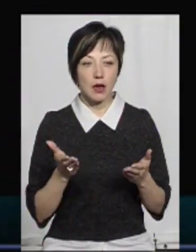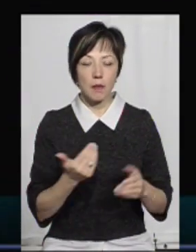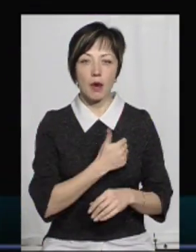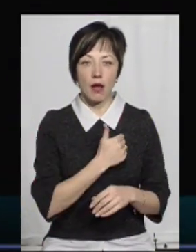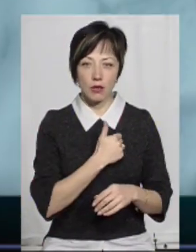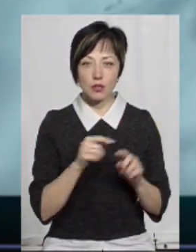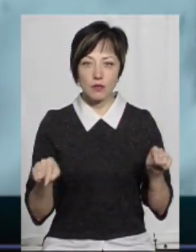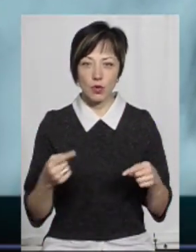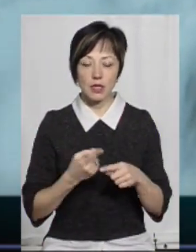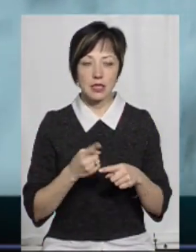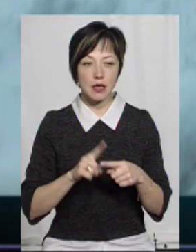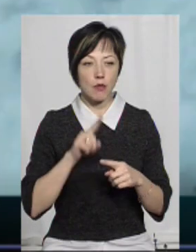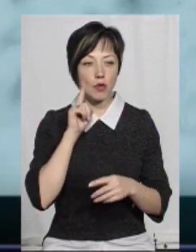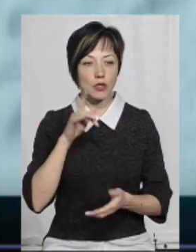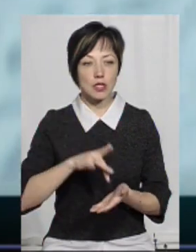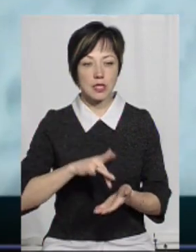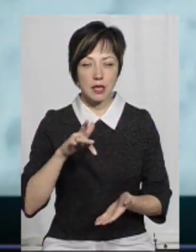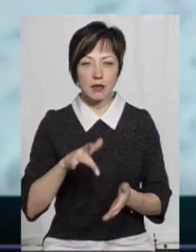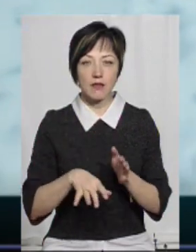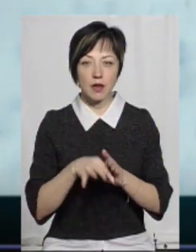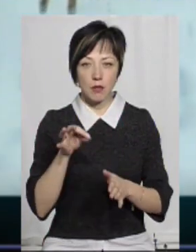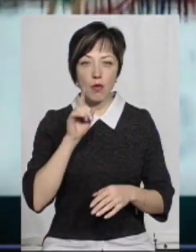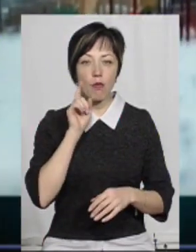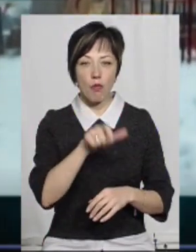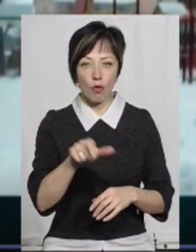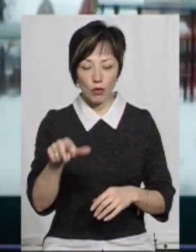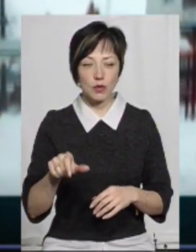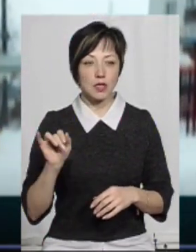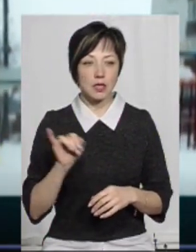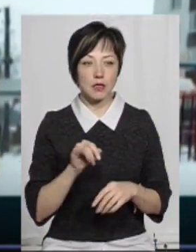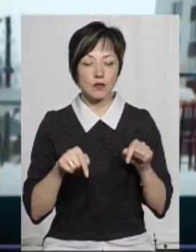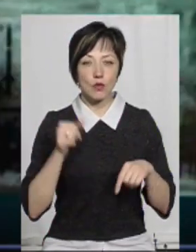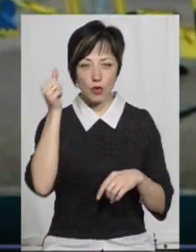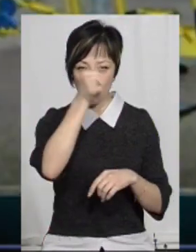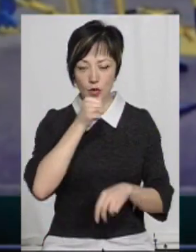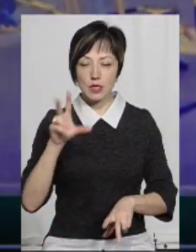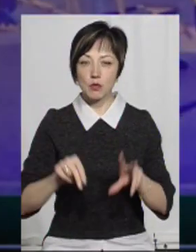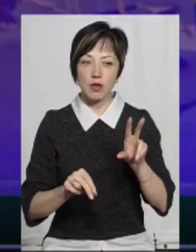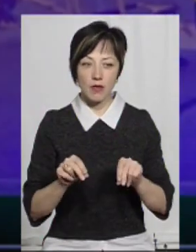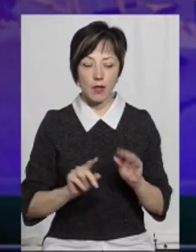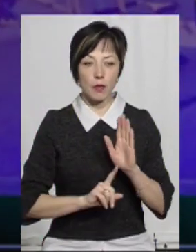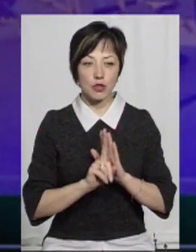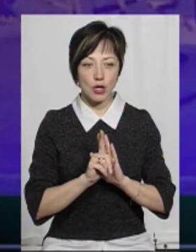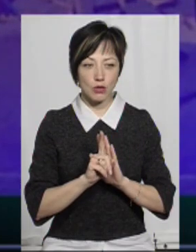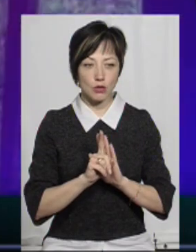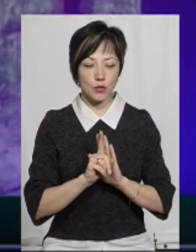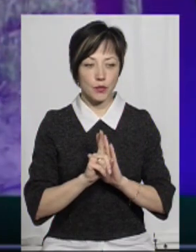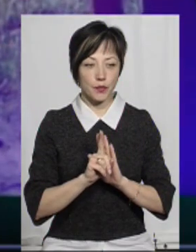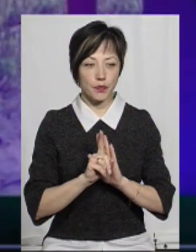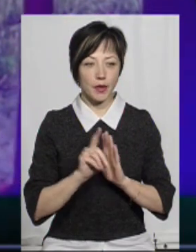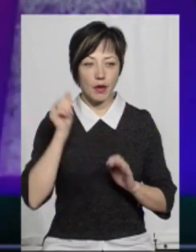прагнула створити цей молодіжний центр, її вибрала молодь, і цього року ми сподіваємось, що на початку